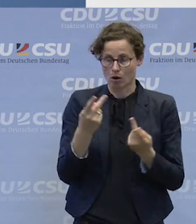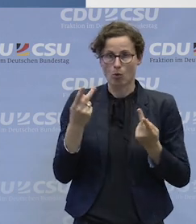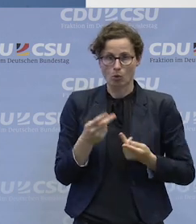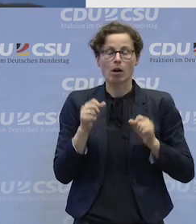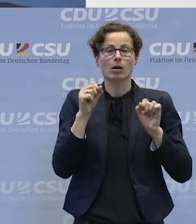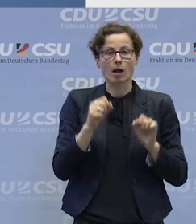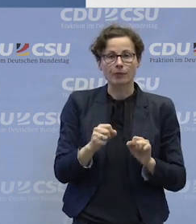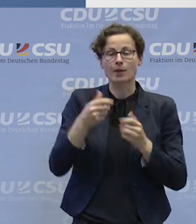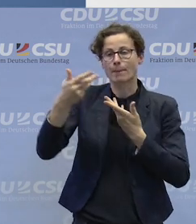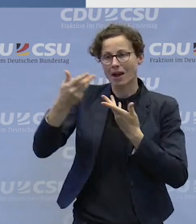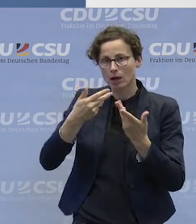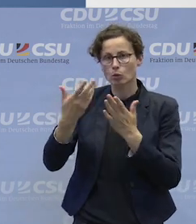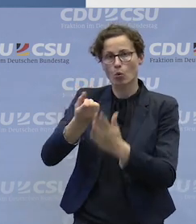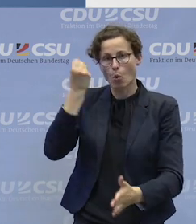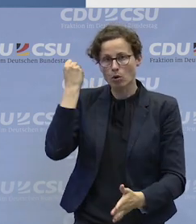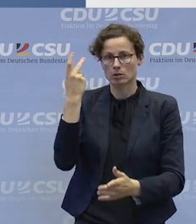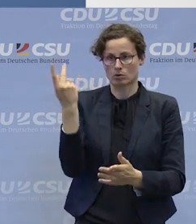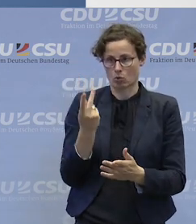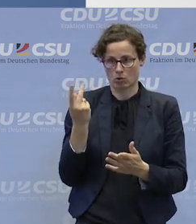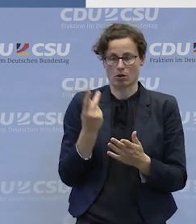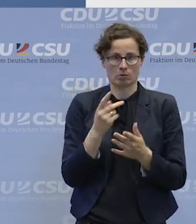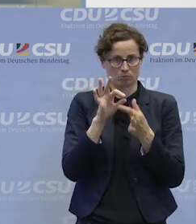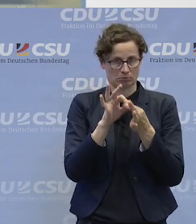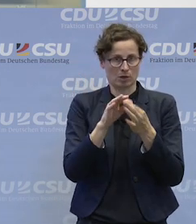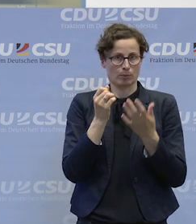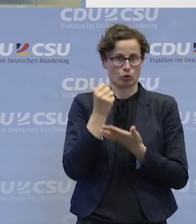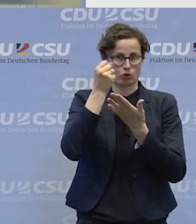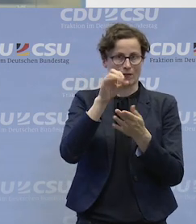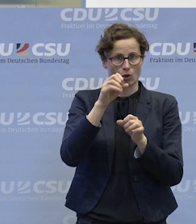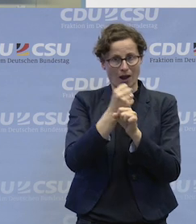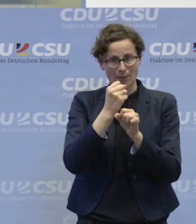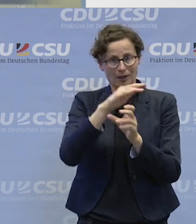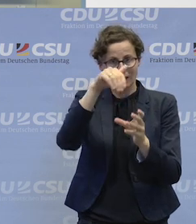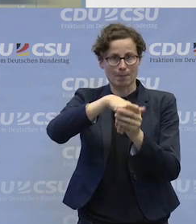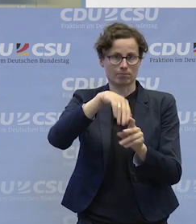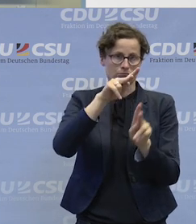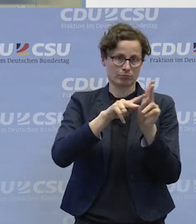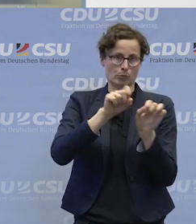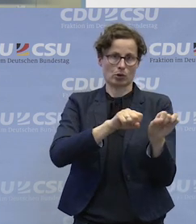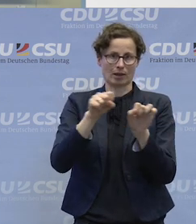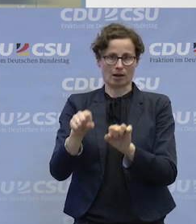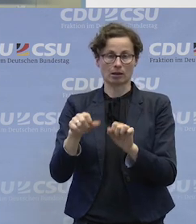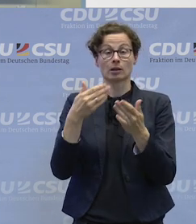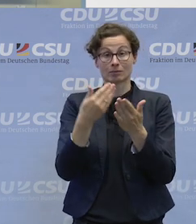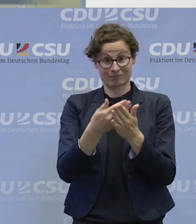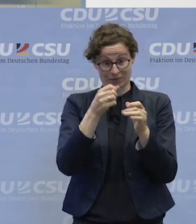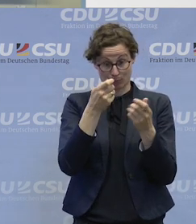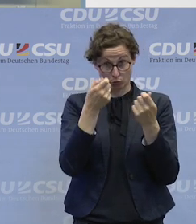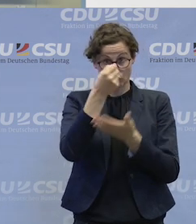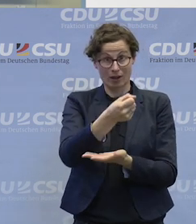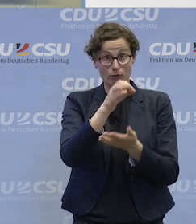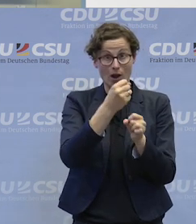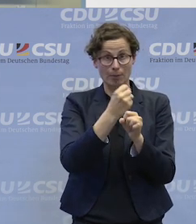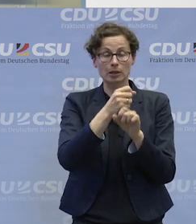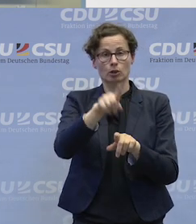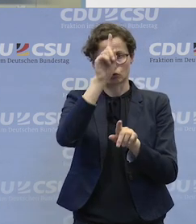Arbeit jetzt bundesweit mit abgedeckt, mit finanziert werden. Und so wollen wir im Grunde mit dem Bundesteilhabegesetz jetzt einen